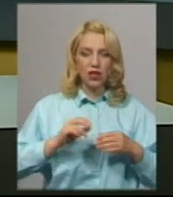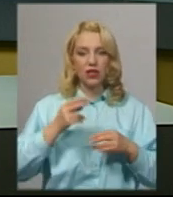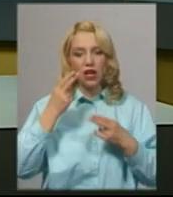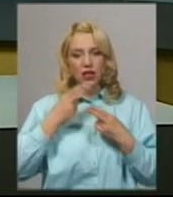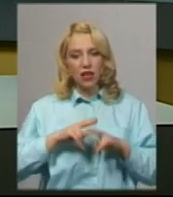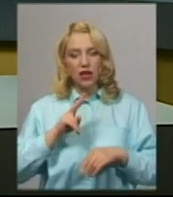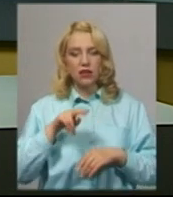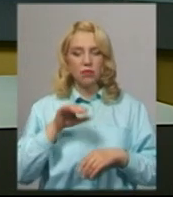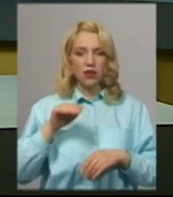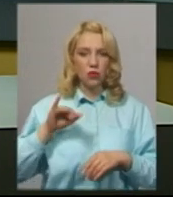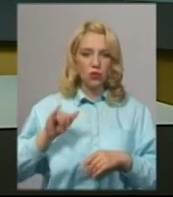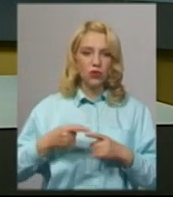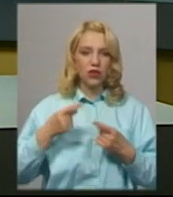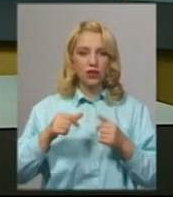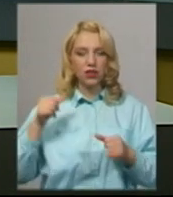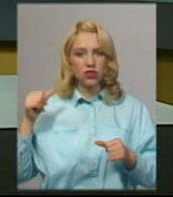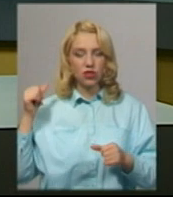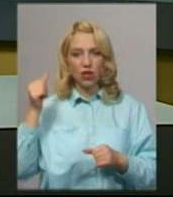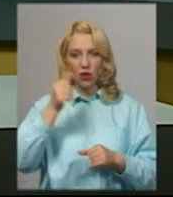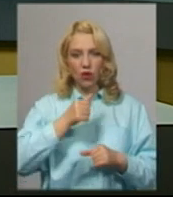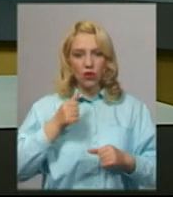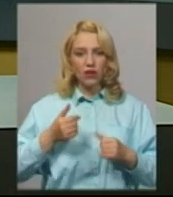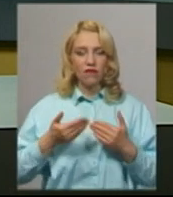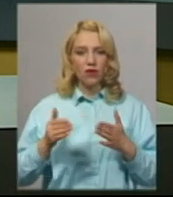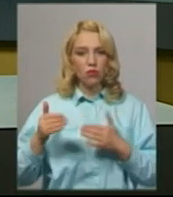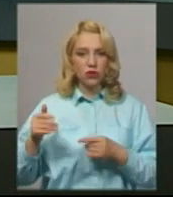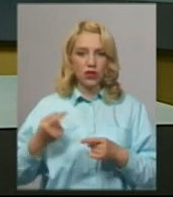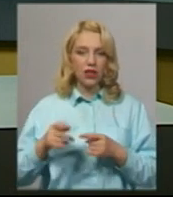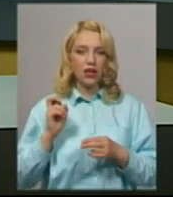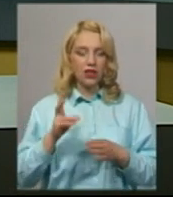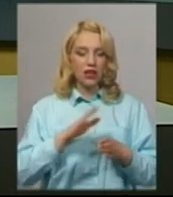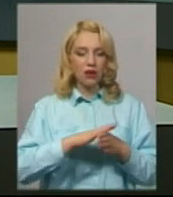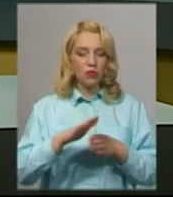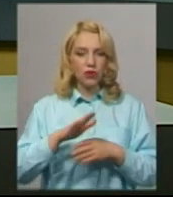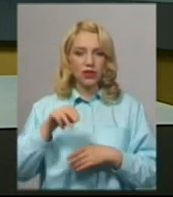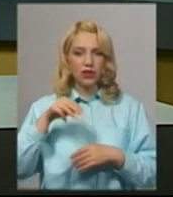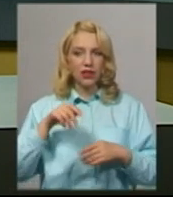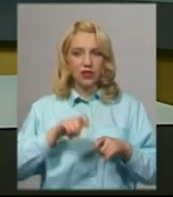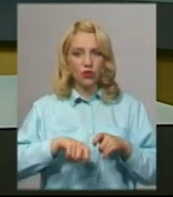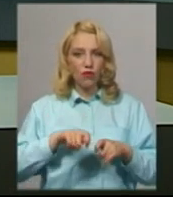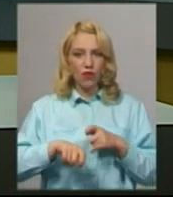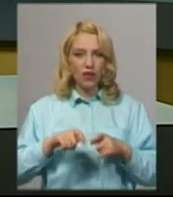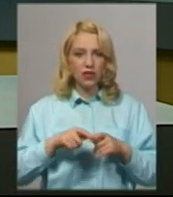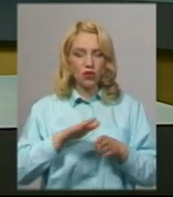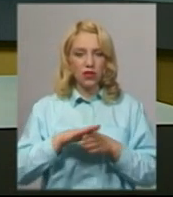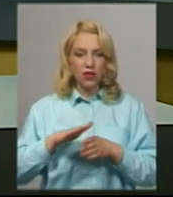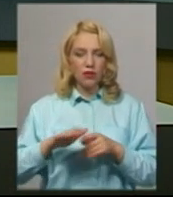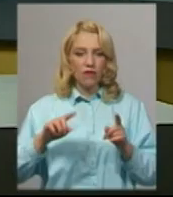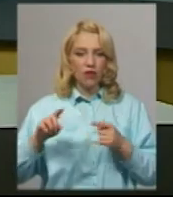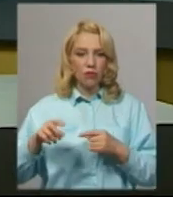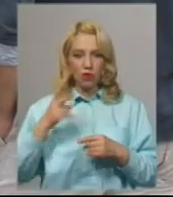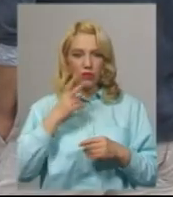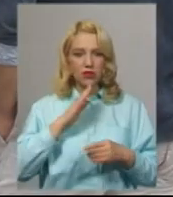училищ та випускники минулих років. Як відбувалося тестування з дотриманням карантинних вимог, бачила Анастасія Збродова.